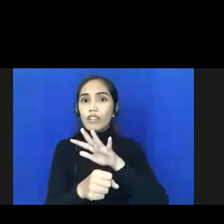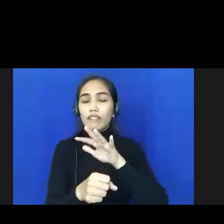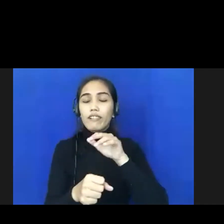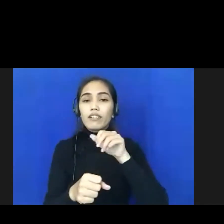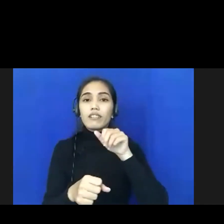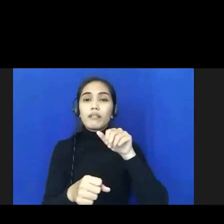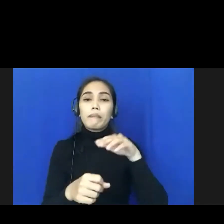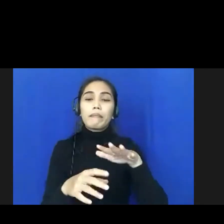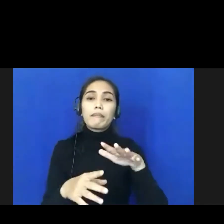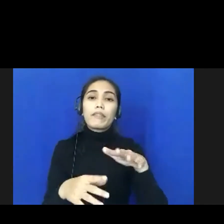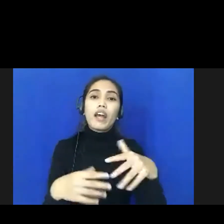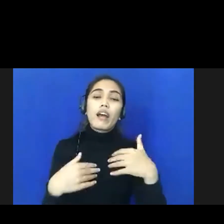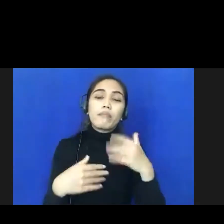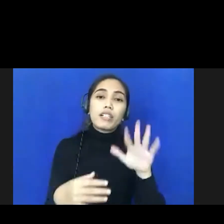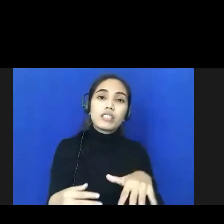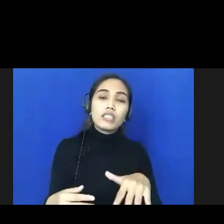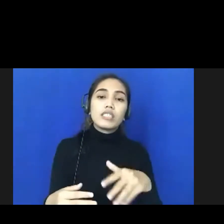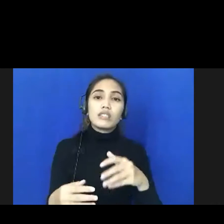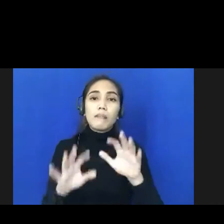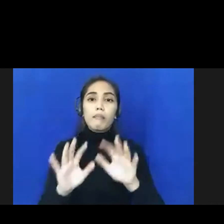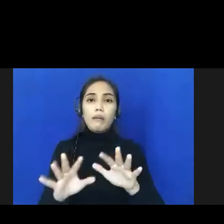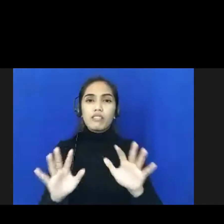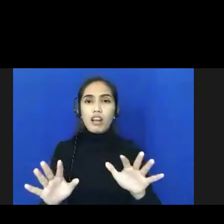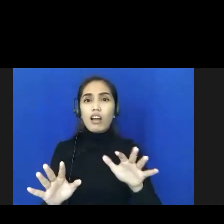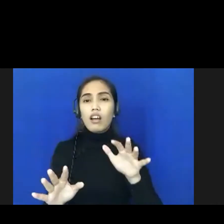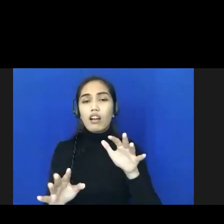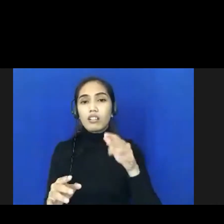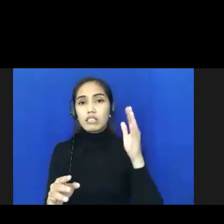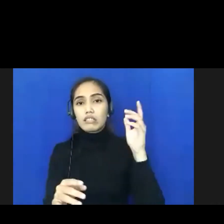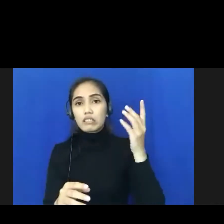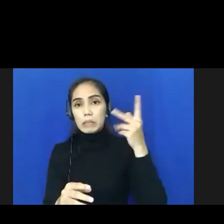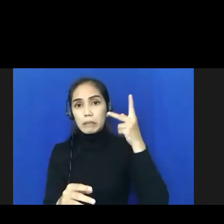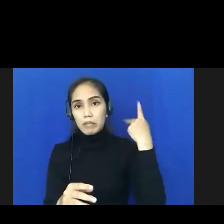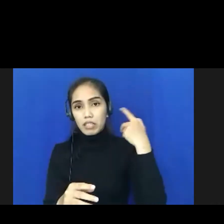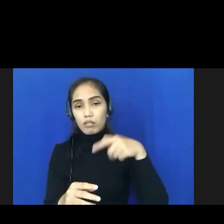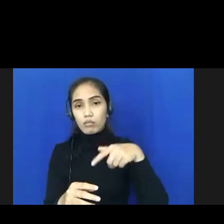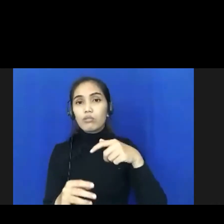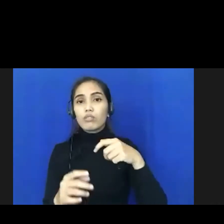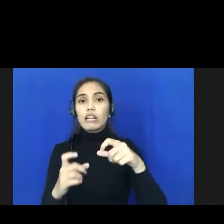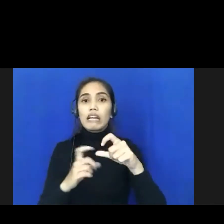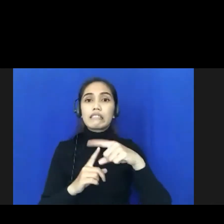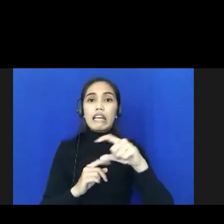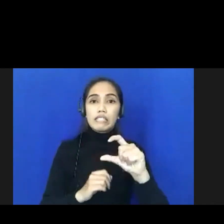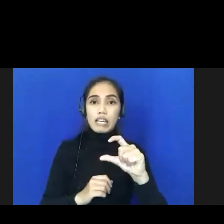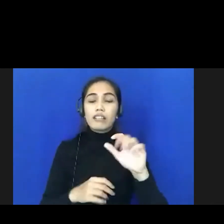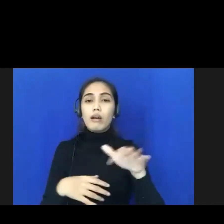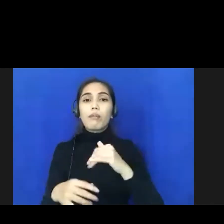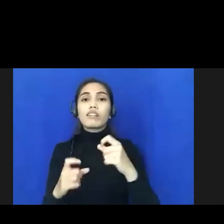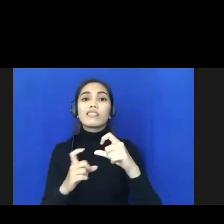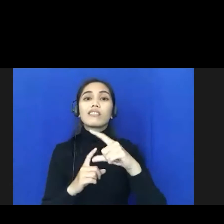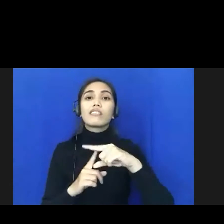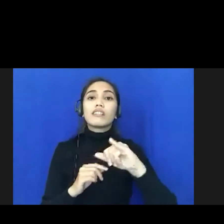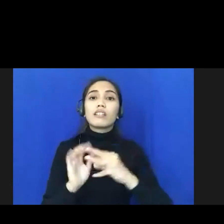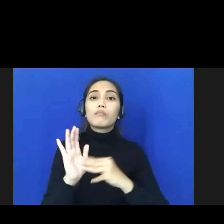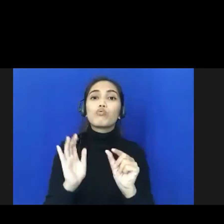tentu masih banyak hal-hal ya memang kemarin dari Save the Children, dari stimulan yang punya